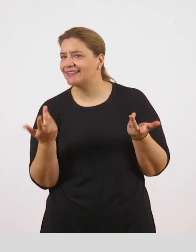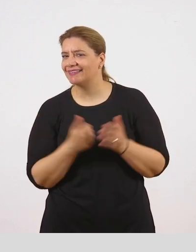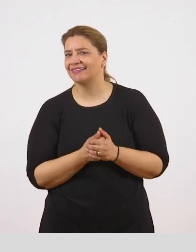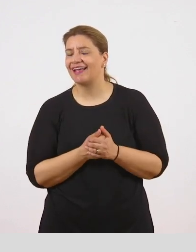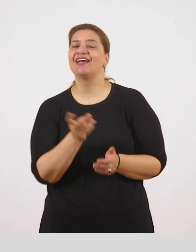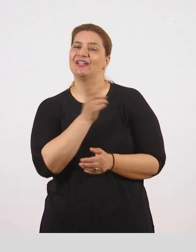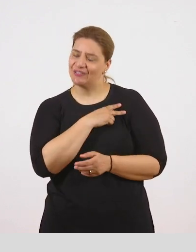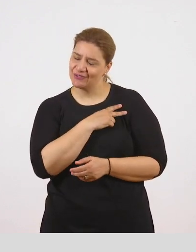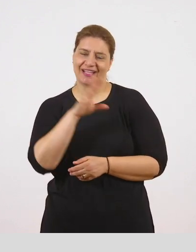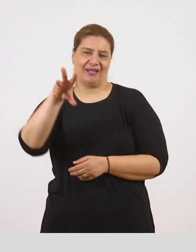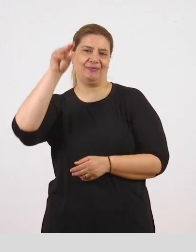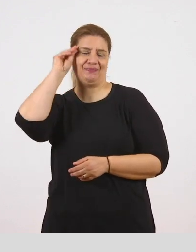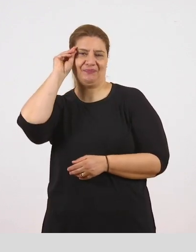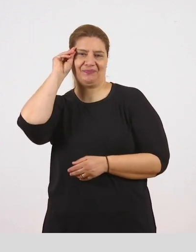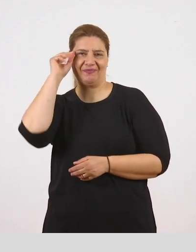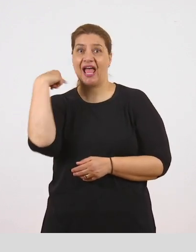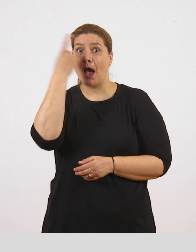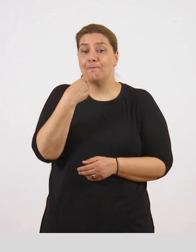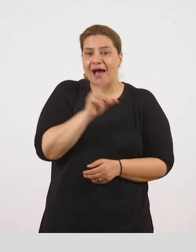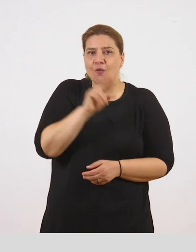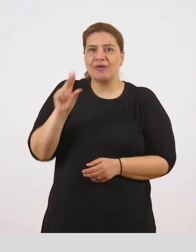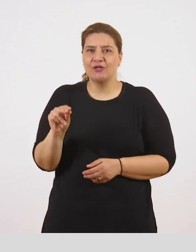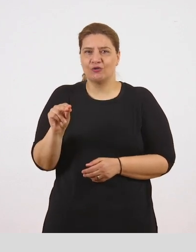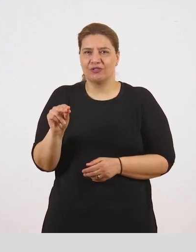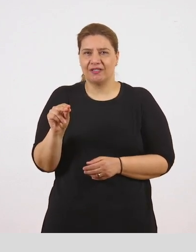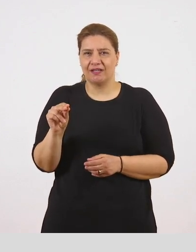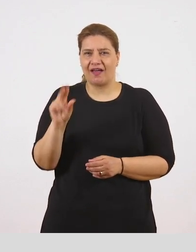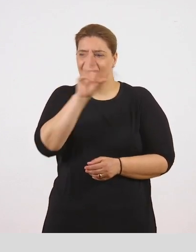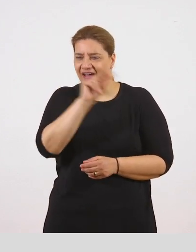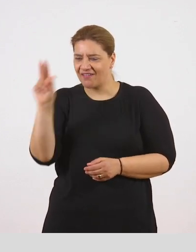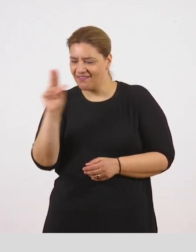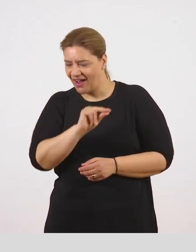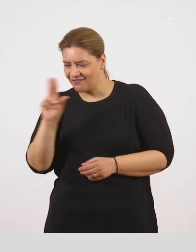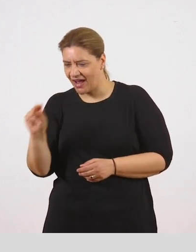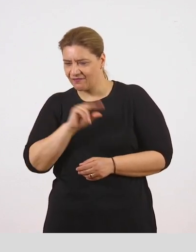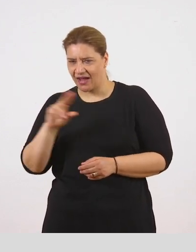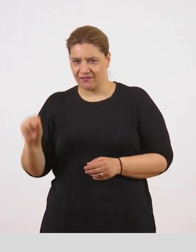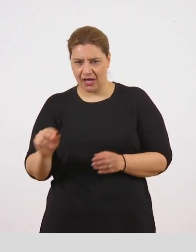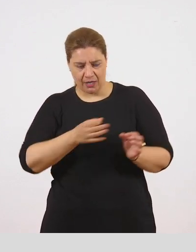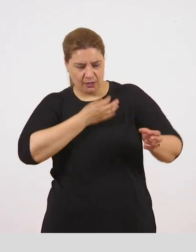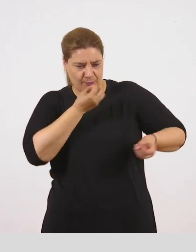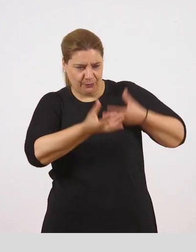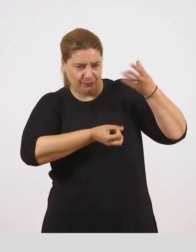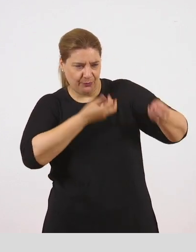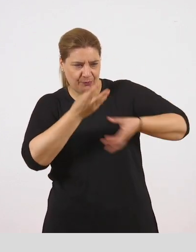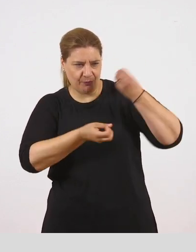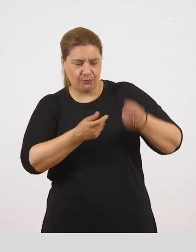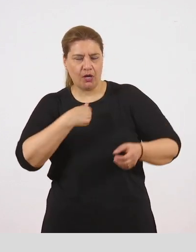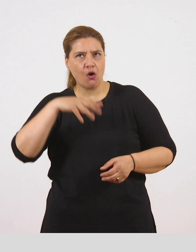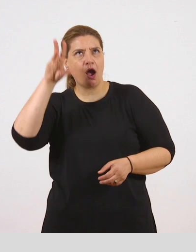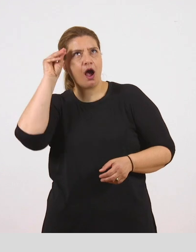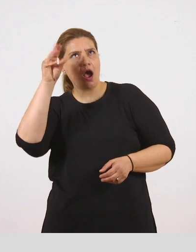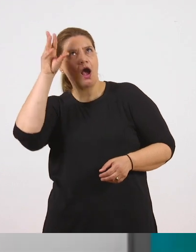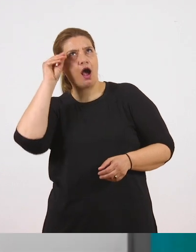Πολύ σωστά καταλάβατε, χρησιμοποιεί παρομοιώσεις για να μας βοηθήσει να πλάσουμε με τη φαντασία μας την εικόνα της